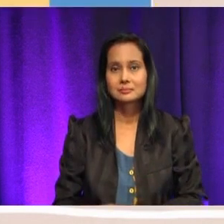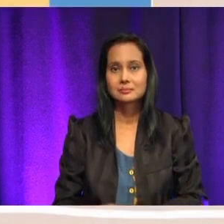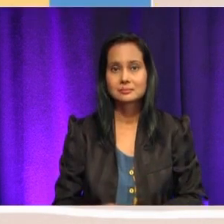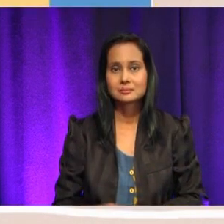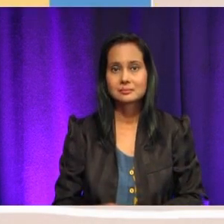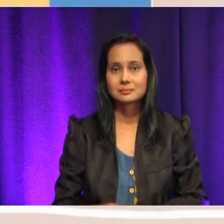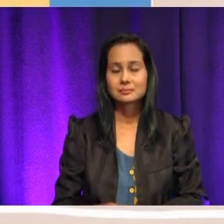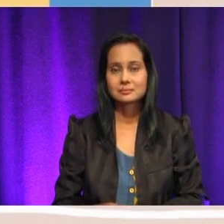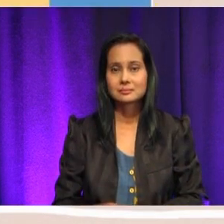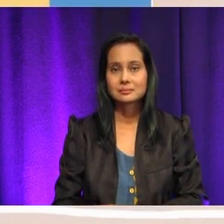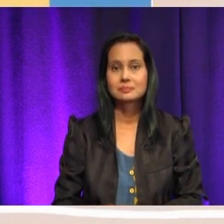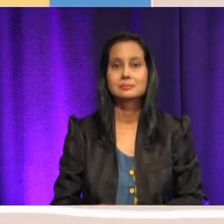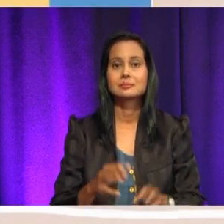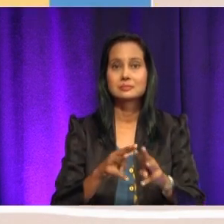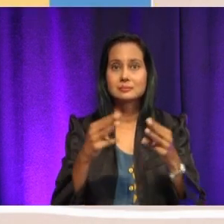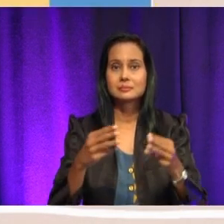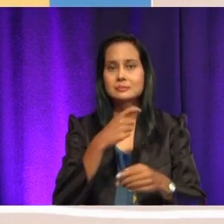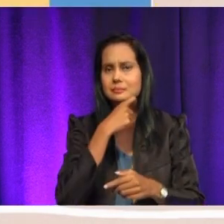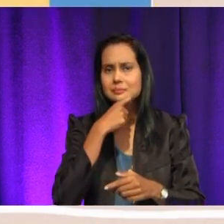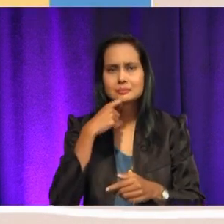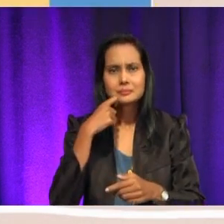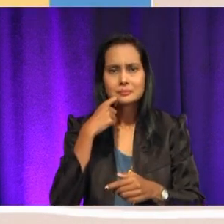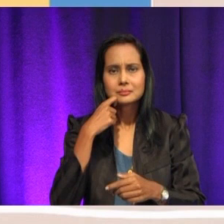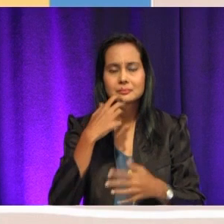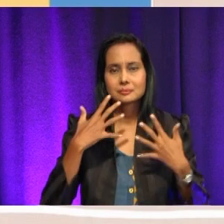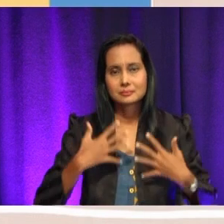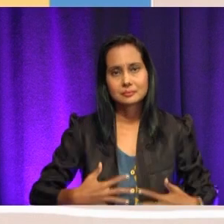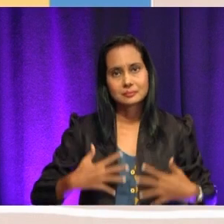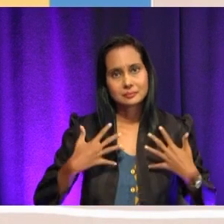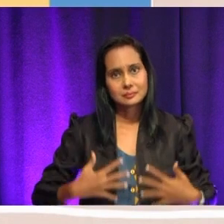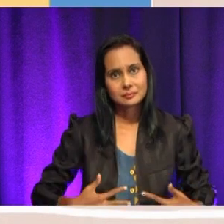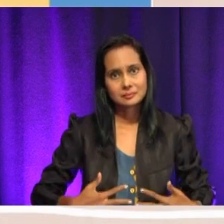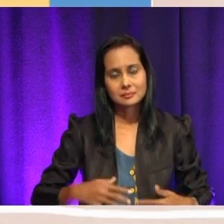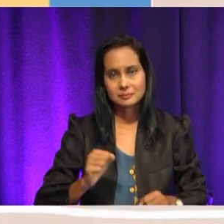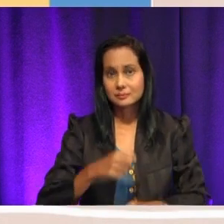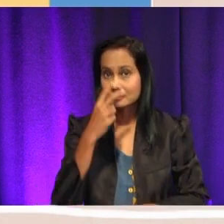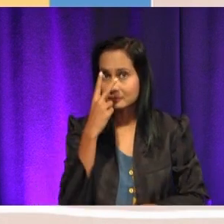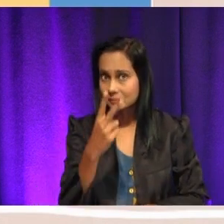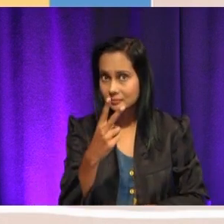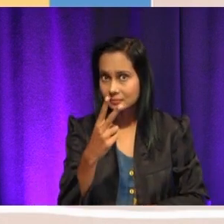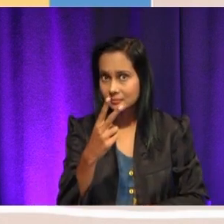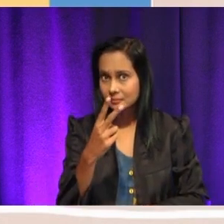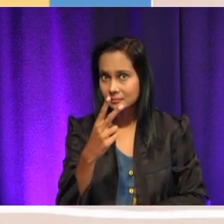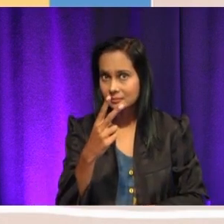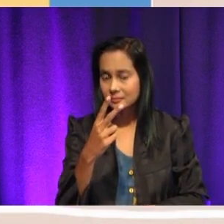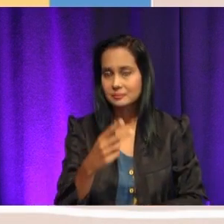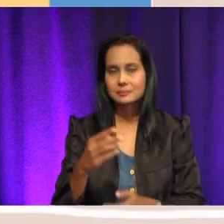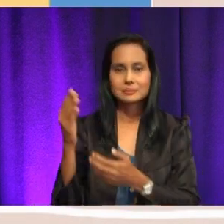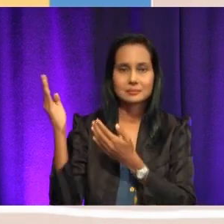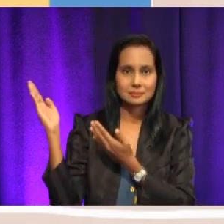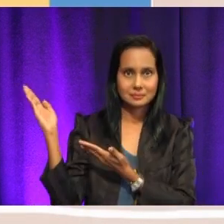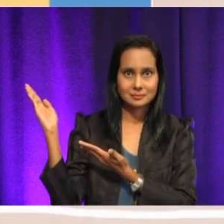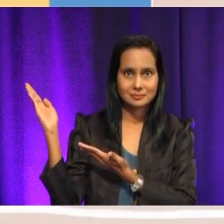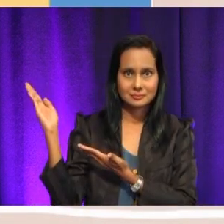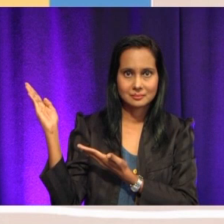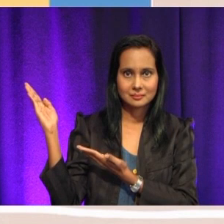manual pengering pakaian pula. Jadi, murid-murid dan Kak Ria boleh melihat pada paparan yang Cikgu berikan ini.